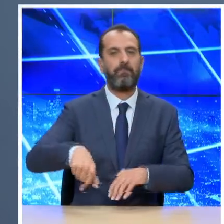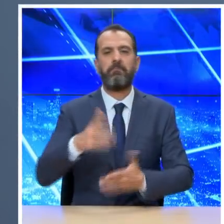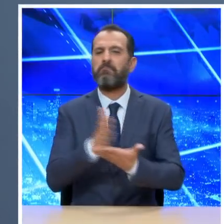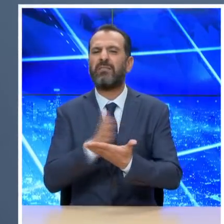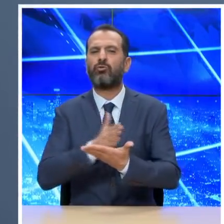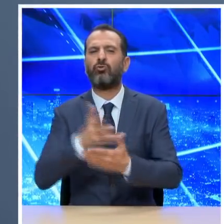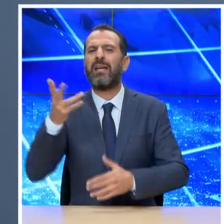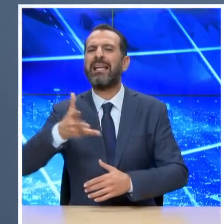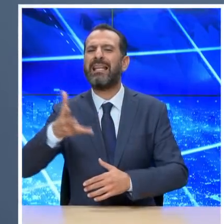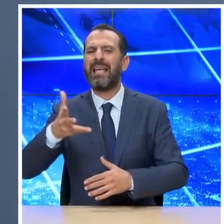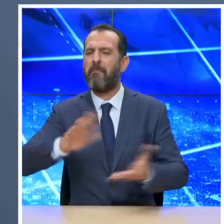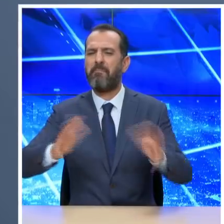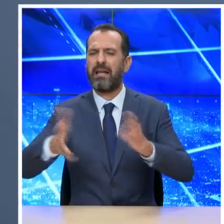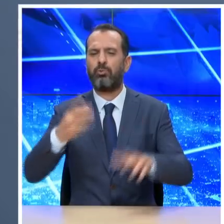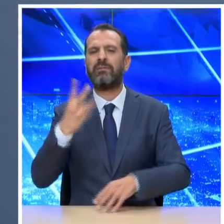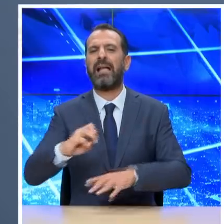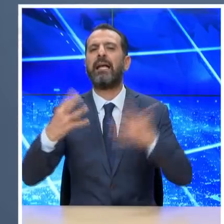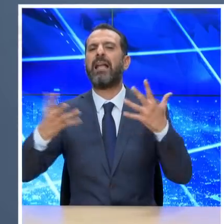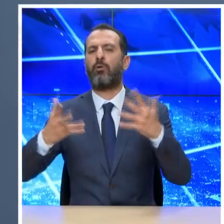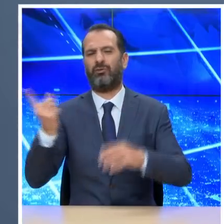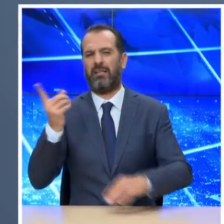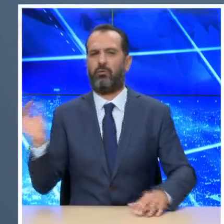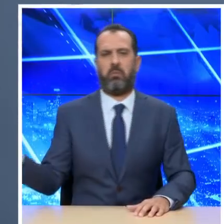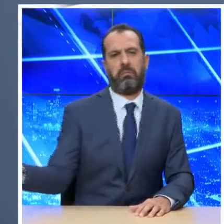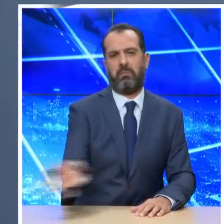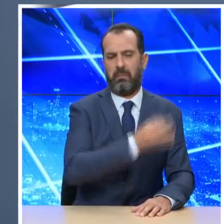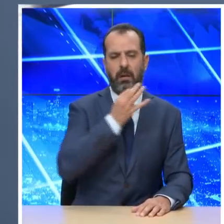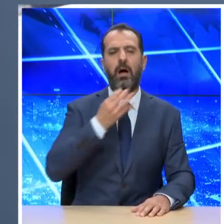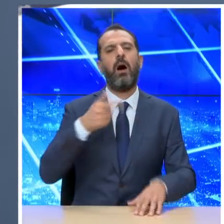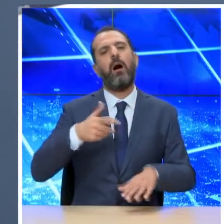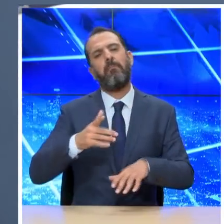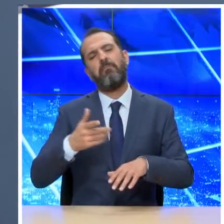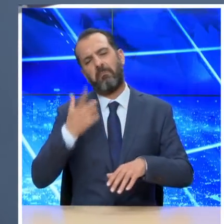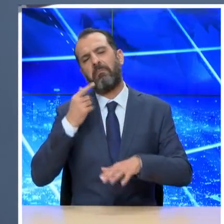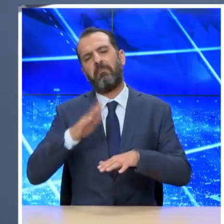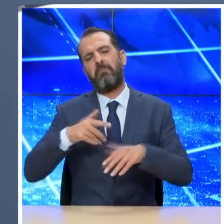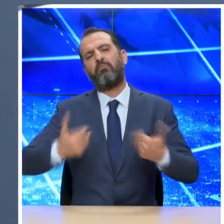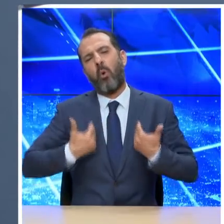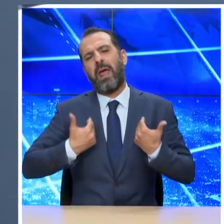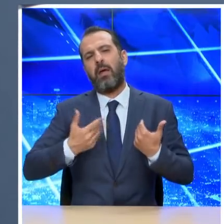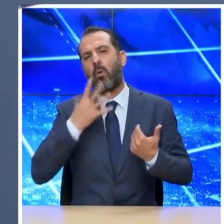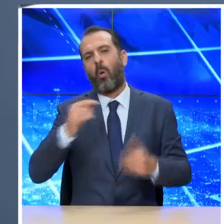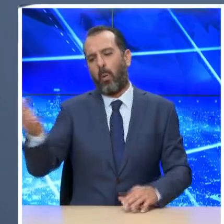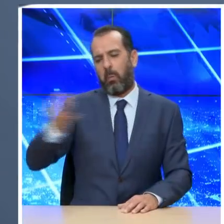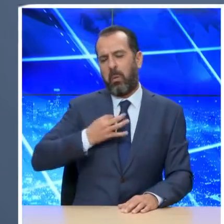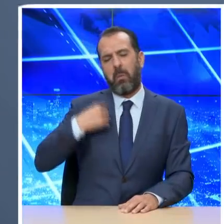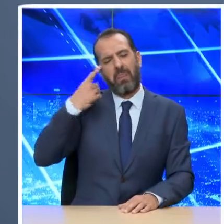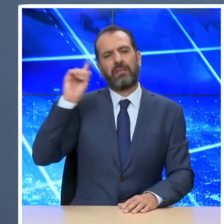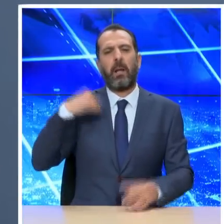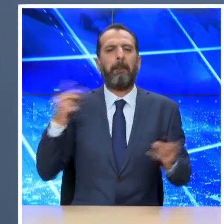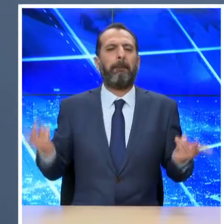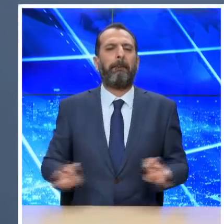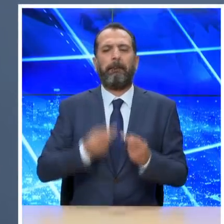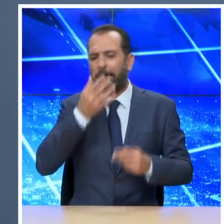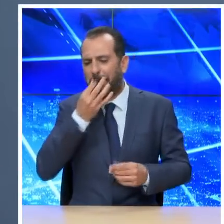ο μέσος όρος ηλικίας των κρουσμάτων είναι τα 39 έτη και αφορούν σε μεγάλο βαθμό νεότερες ηλικίες και ασυμπτοματικούς ή ήπιασυμπτοματικούς